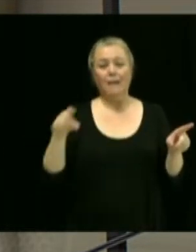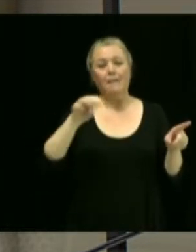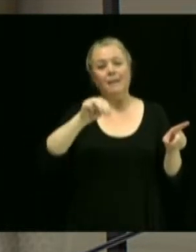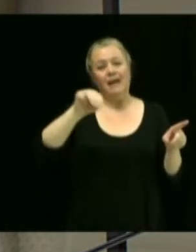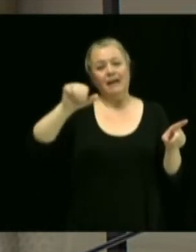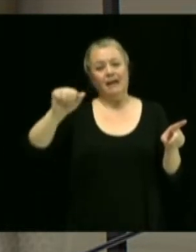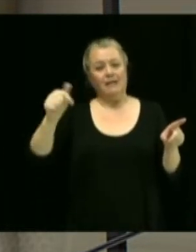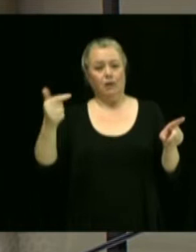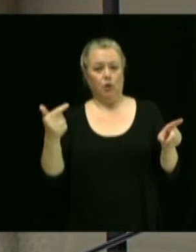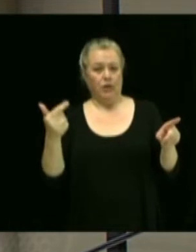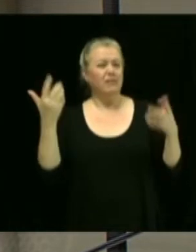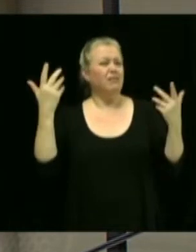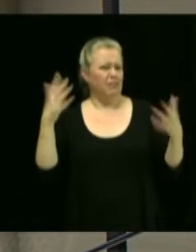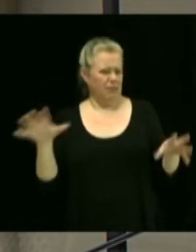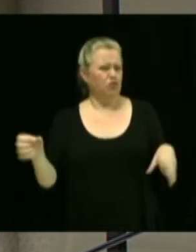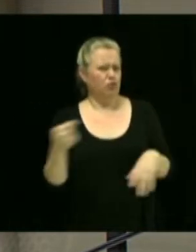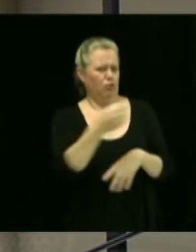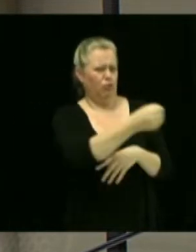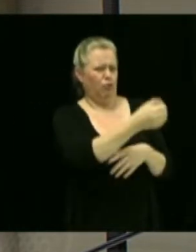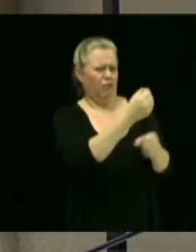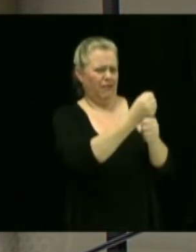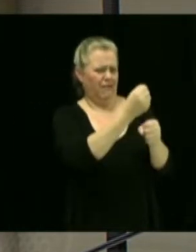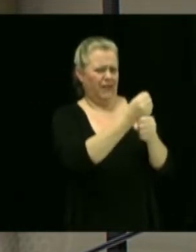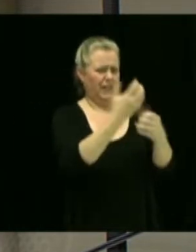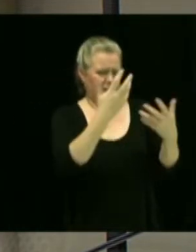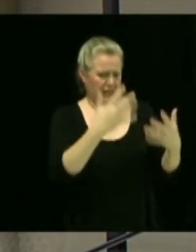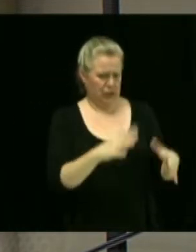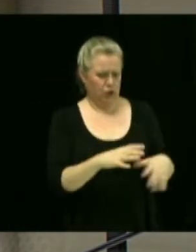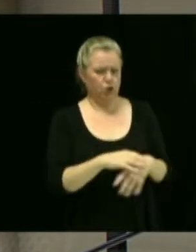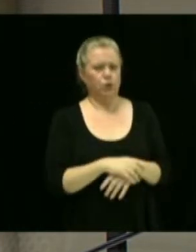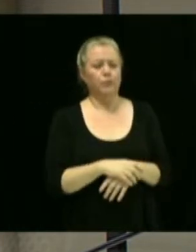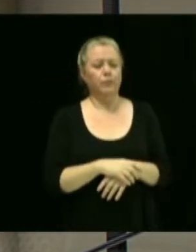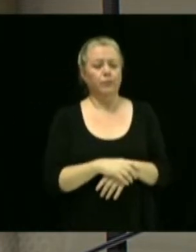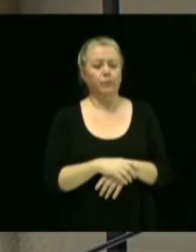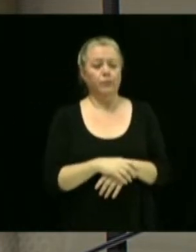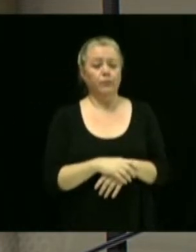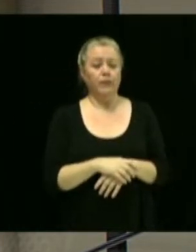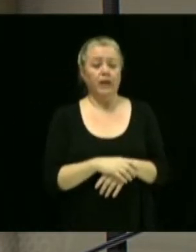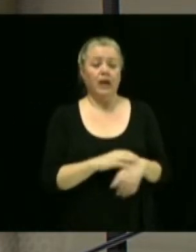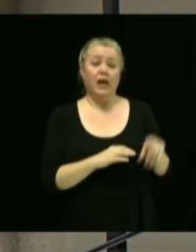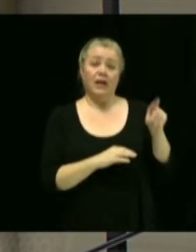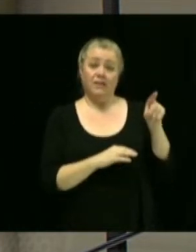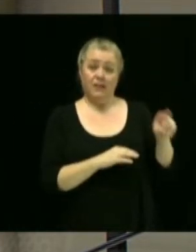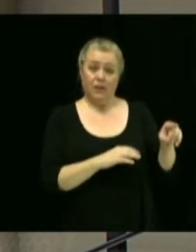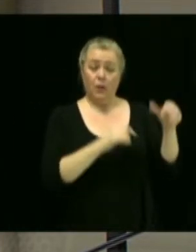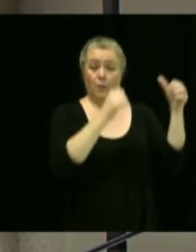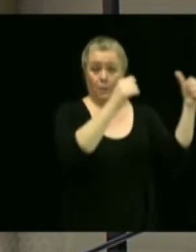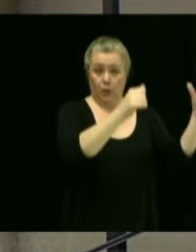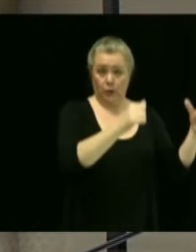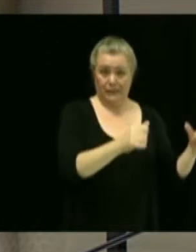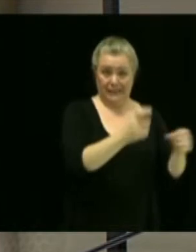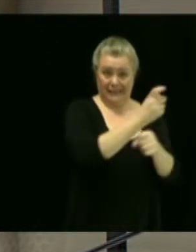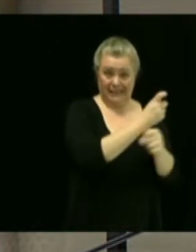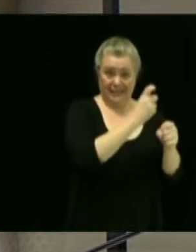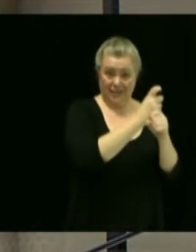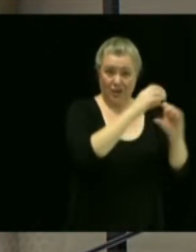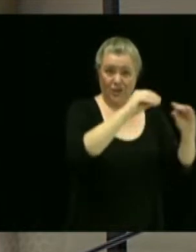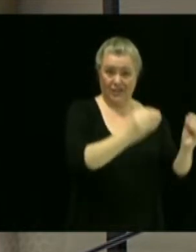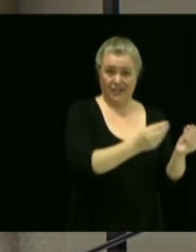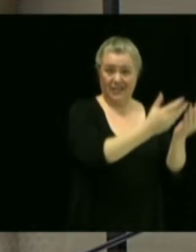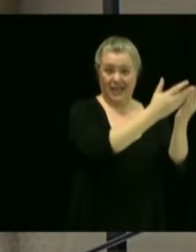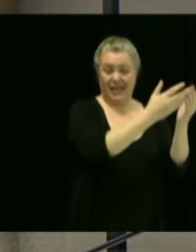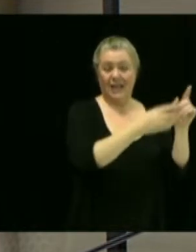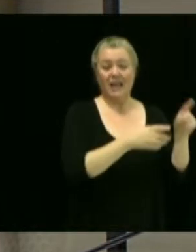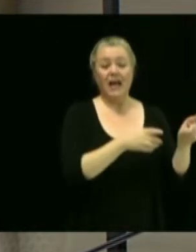Goyette, déjà en place. Étant donné que nous créons le poste de directeur, il y lieu d'abolir le poste qu